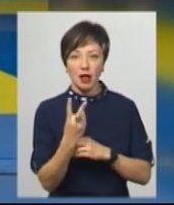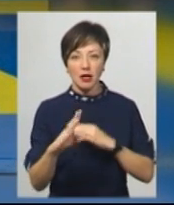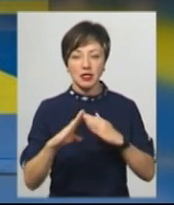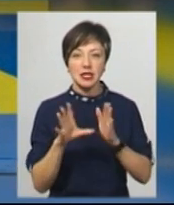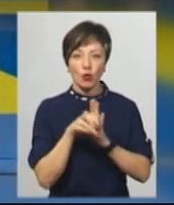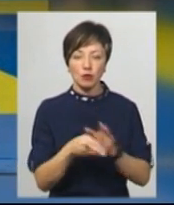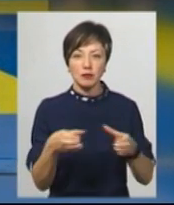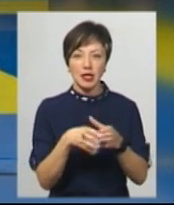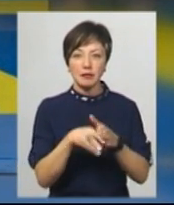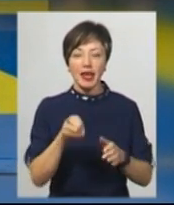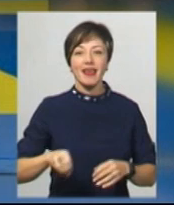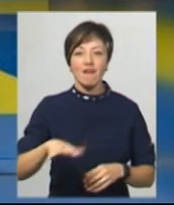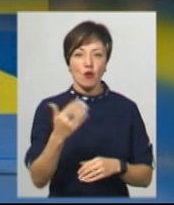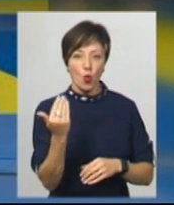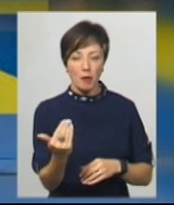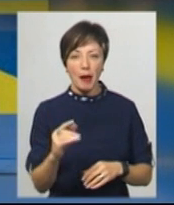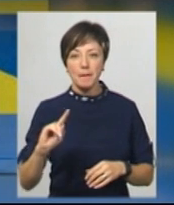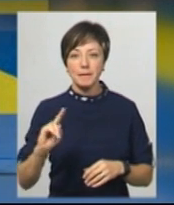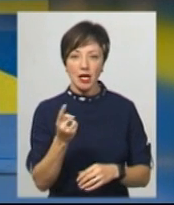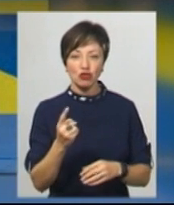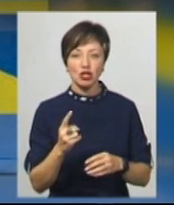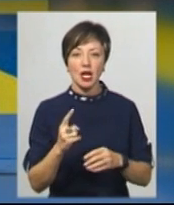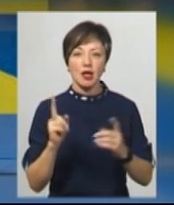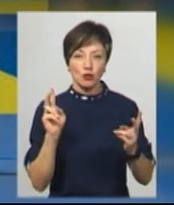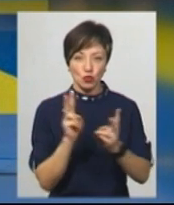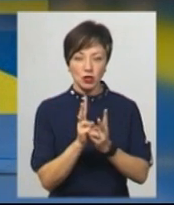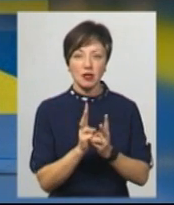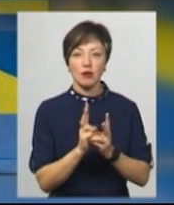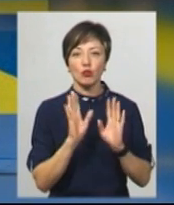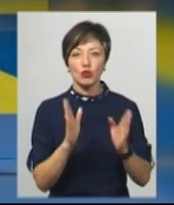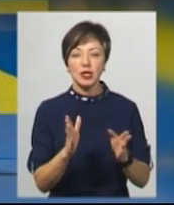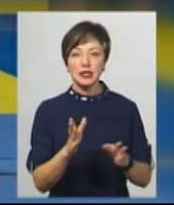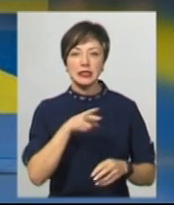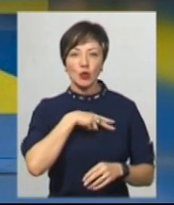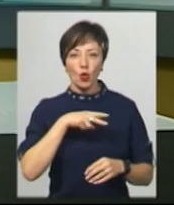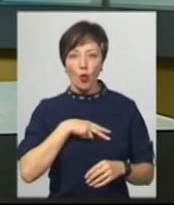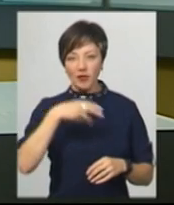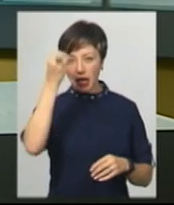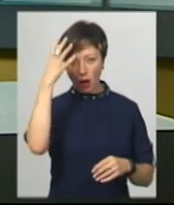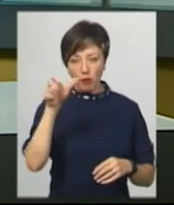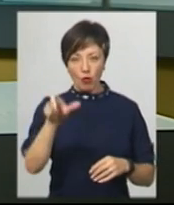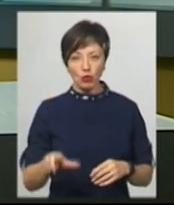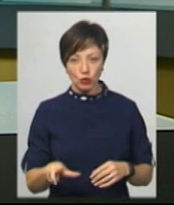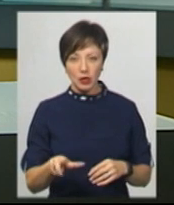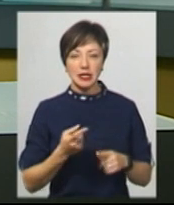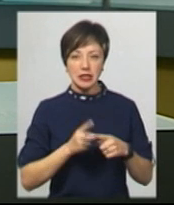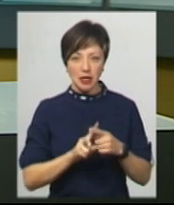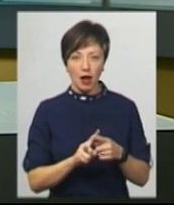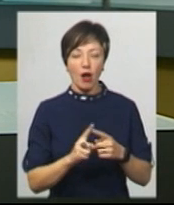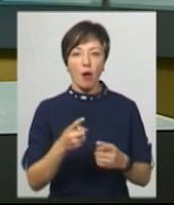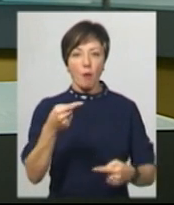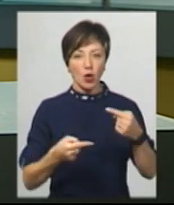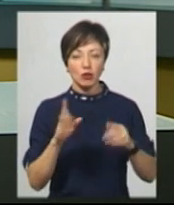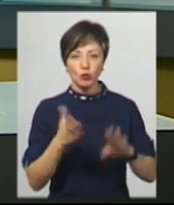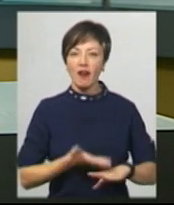зарахованих до складу збірної Європи. Перший бій, розповідає Іван Шимків, у Вересняк буде ститулованою японкою Саяка Като, і цей поєдинок буде